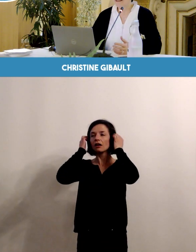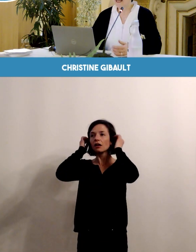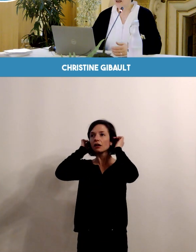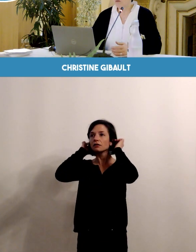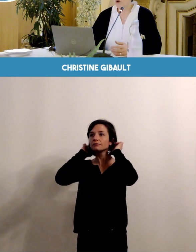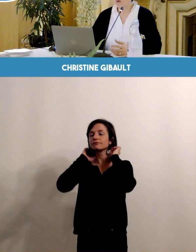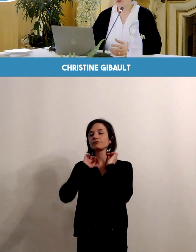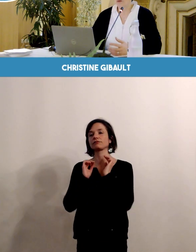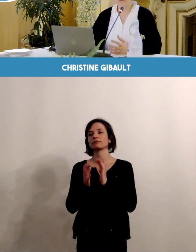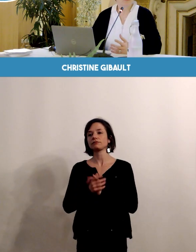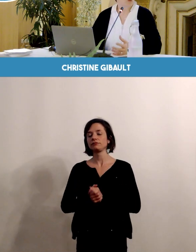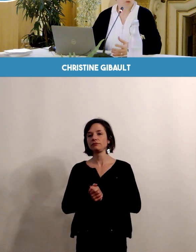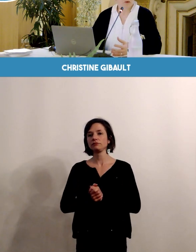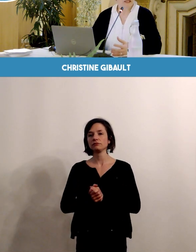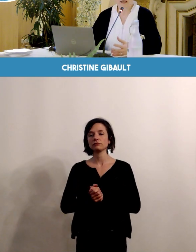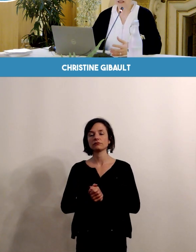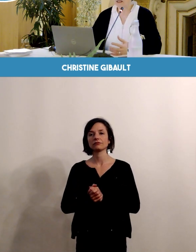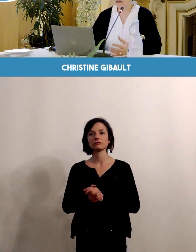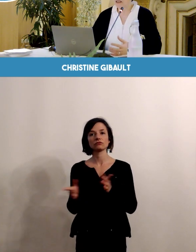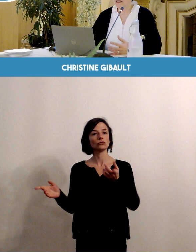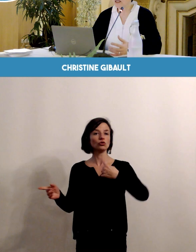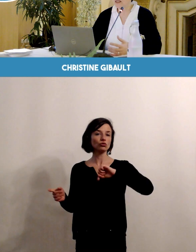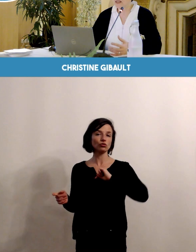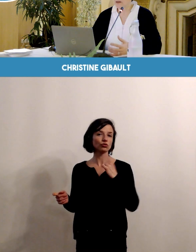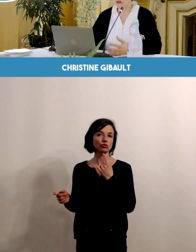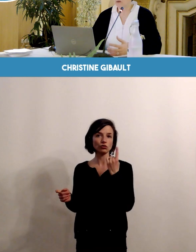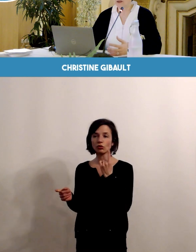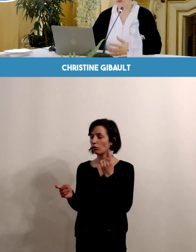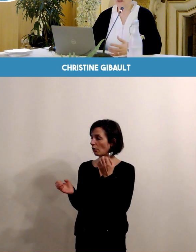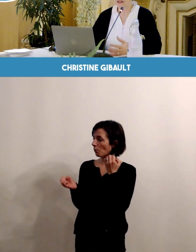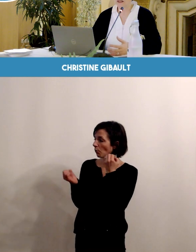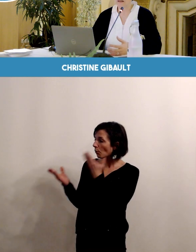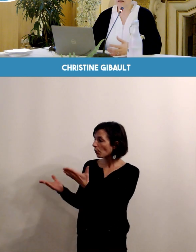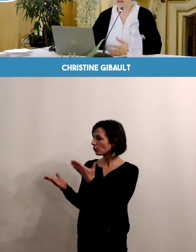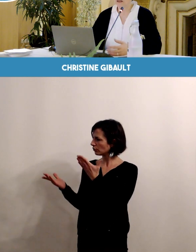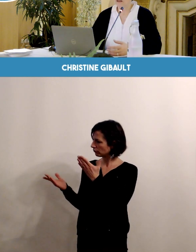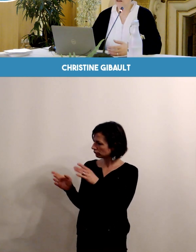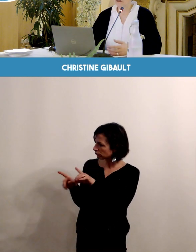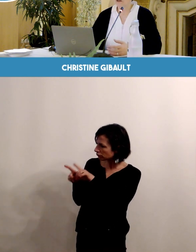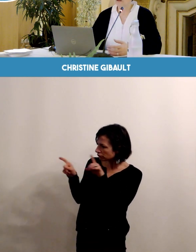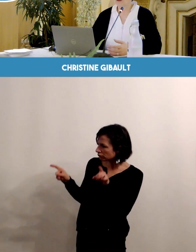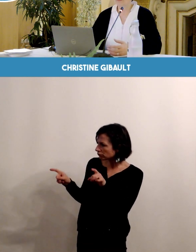Il est également, on va vous proposer un examen clinique et des examens complémentaires,